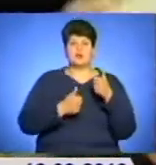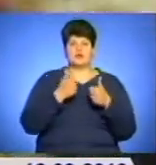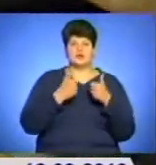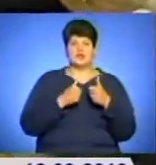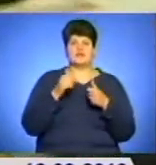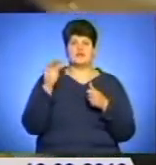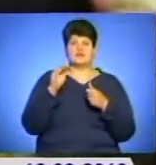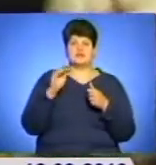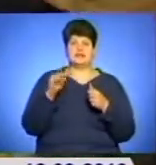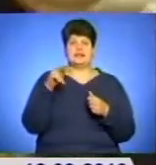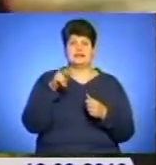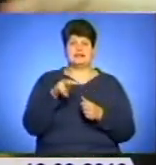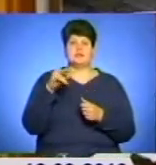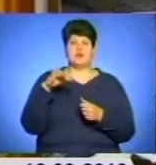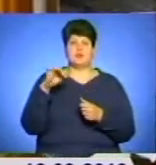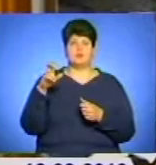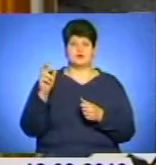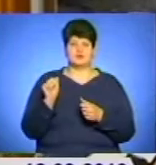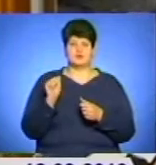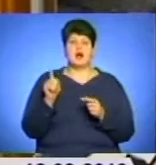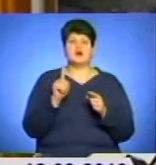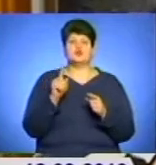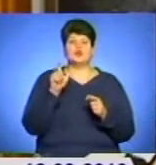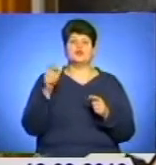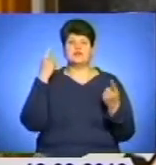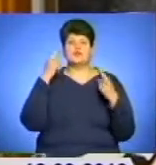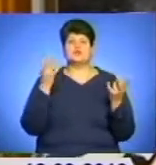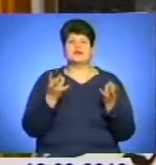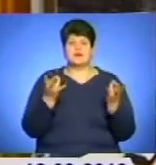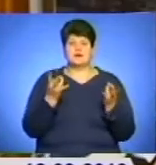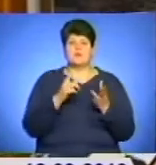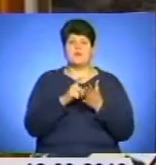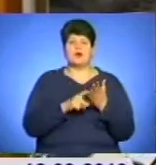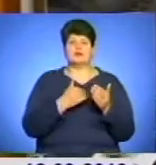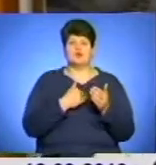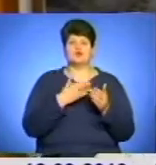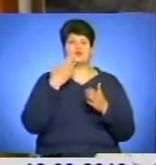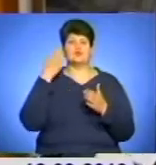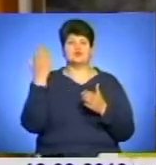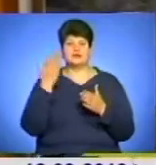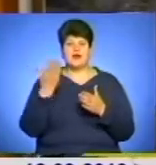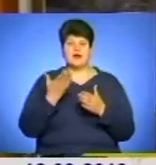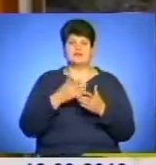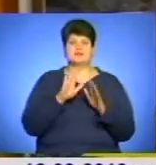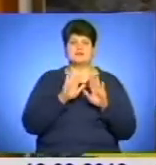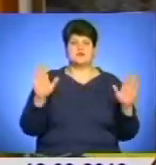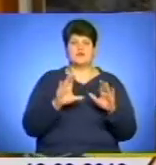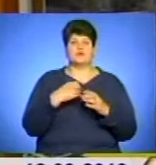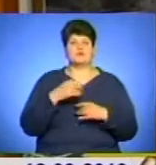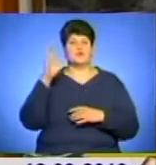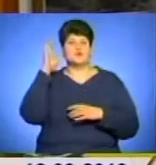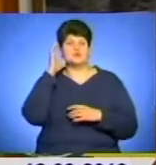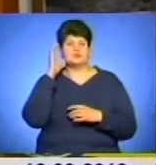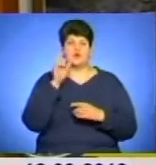фестивалів Лесі Любарської. А що людині творчі треба? Поет хоче, щоб його вірші читали, співак хоче, щоб його пісні слухали,